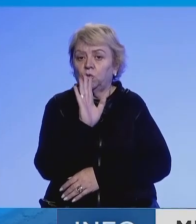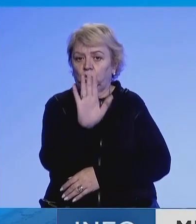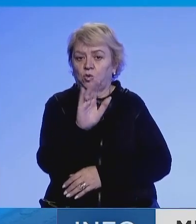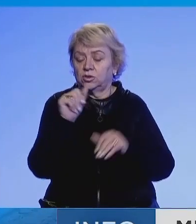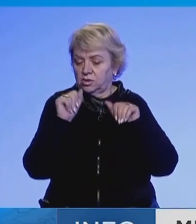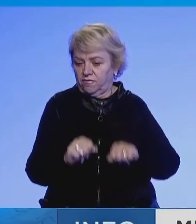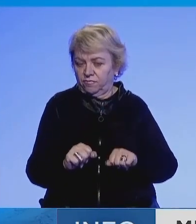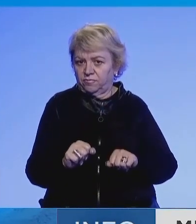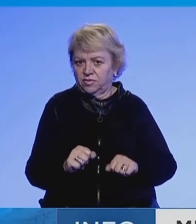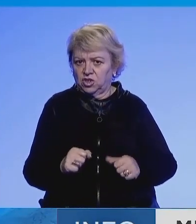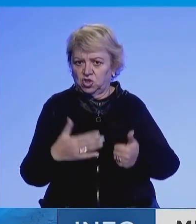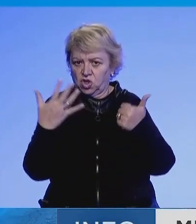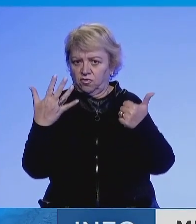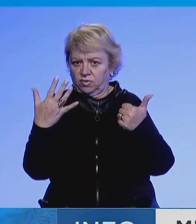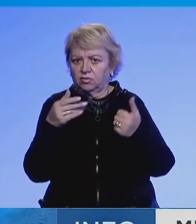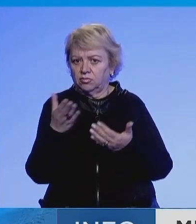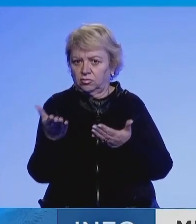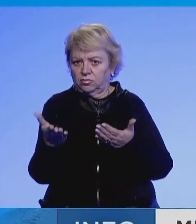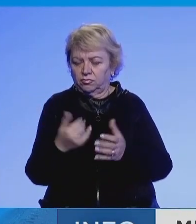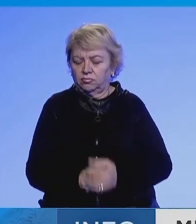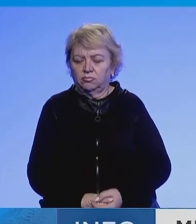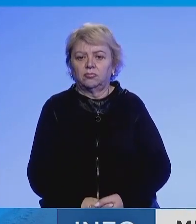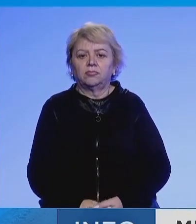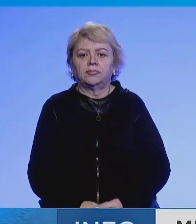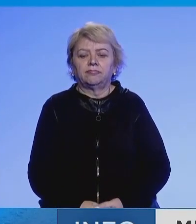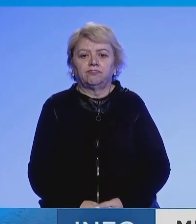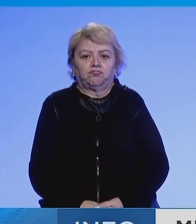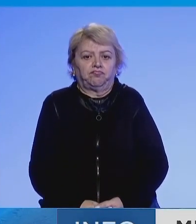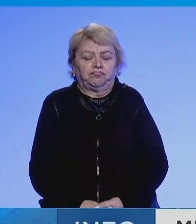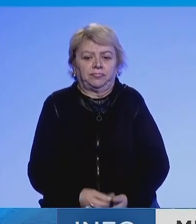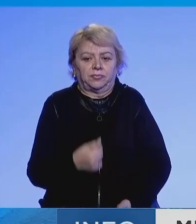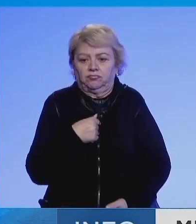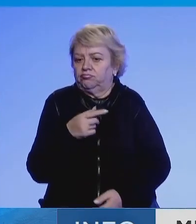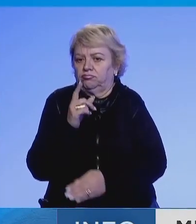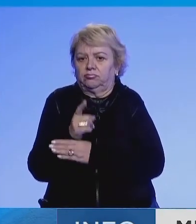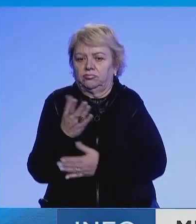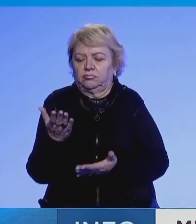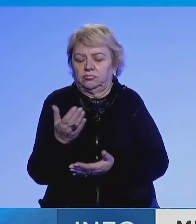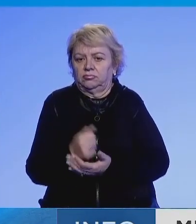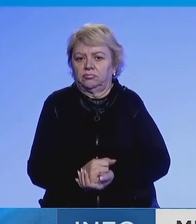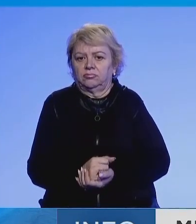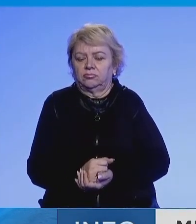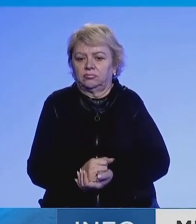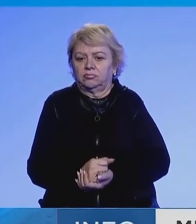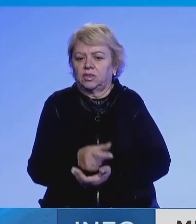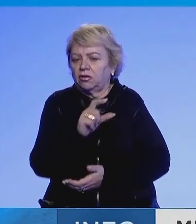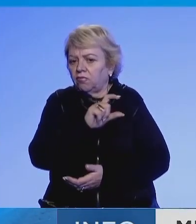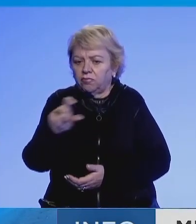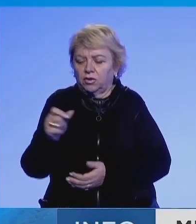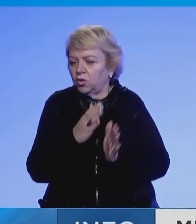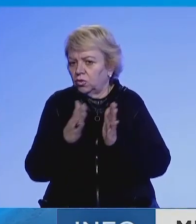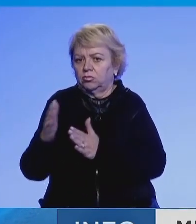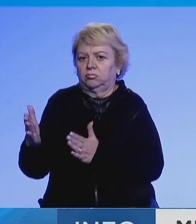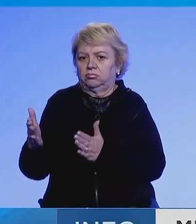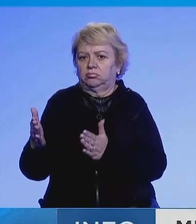realisht 6 veta këto që e një pozitë. Unë nuk për drejtojnë a juve që e një pozitë, e ju asë një anës këni fajini shumë të regull, amon me